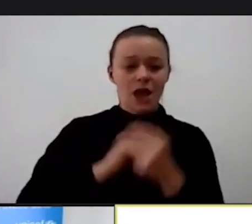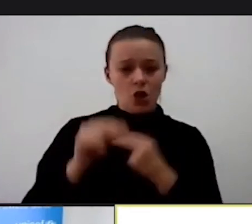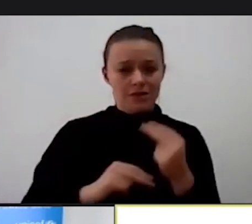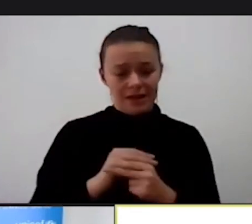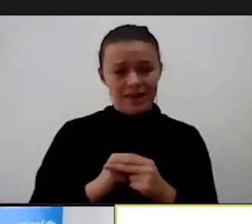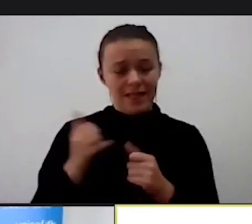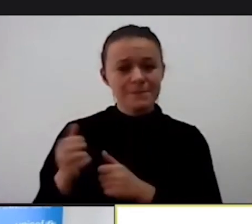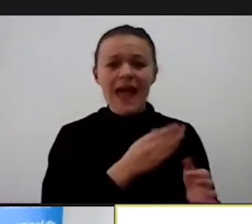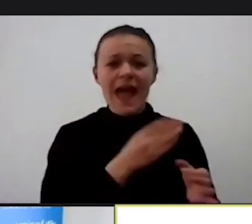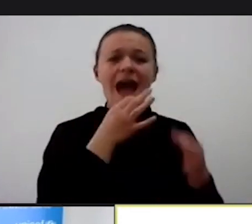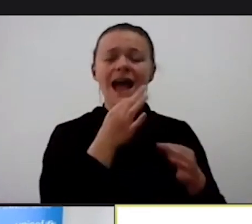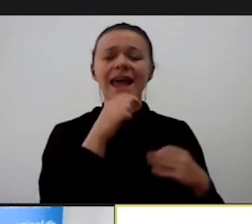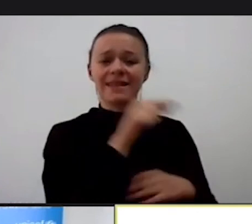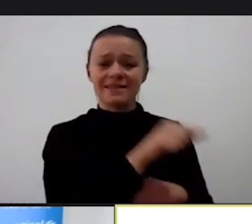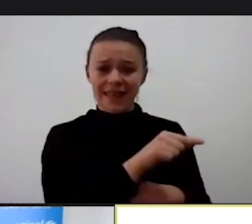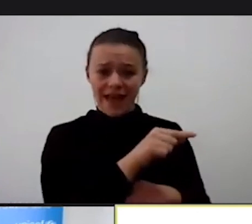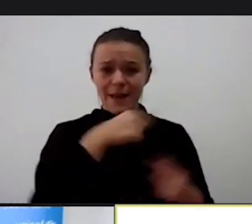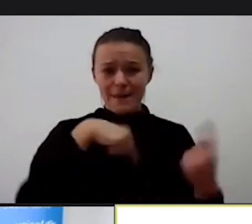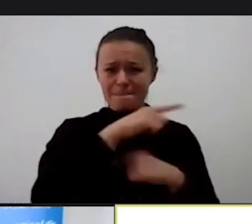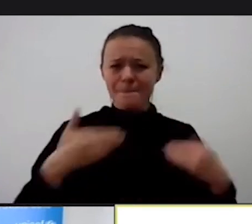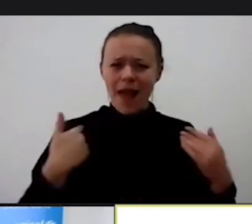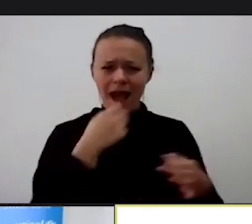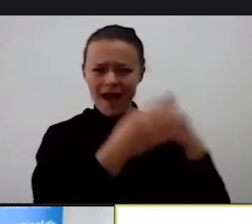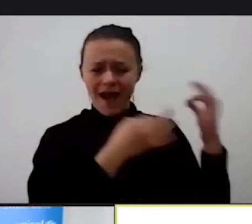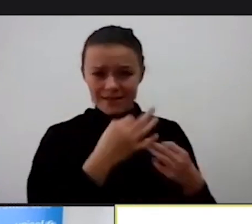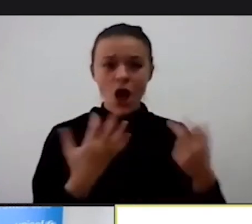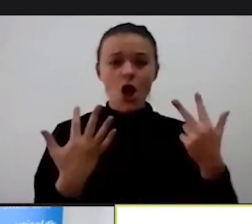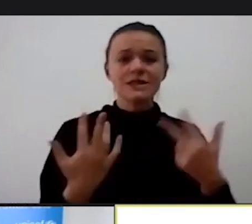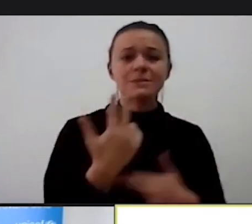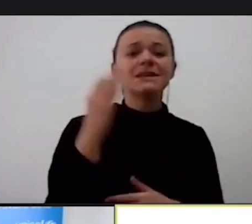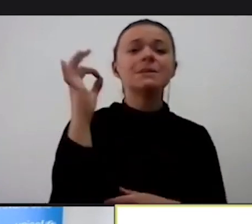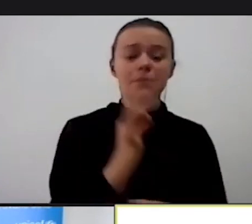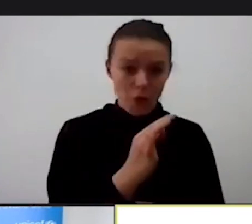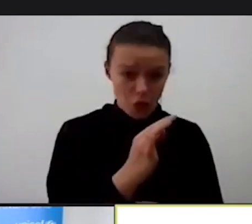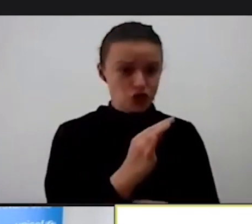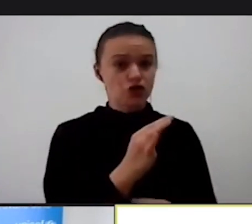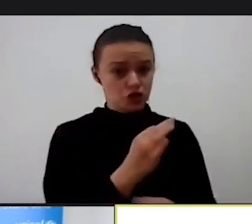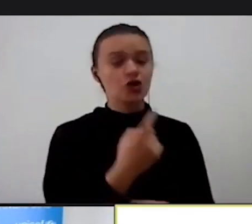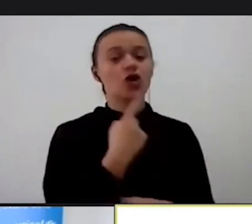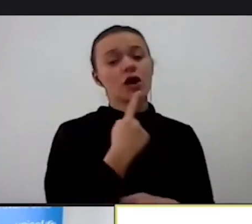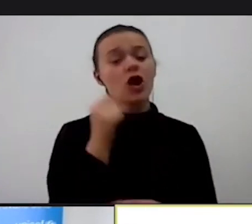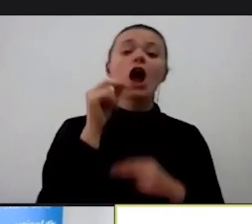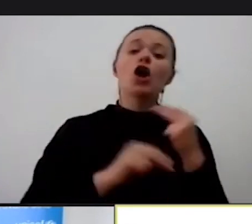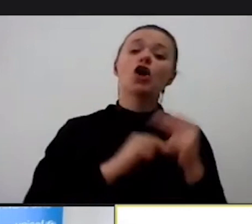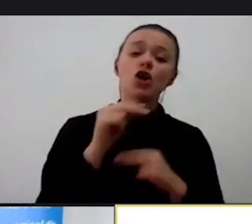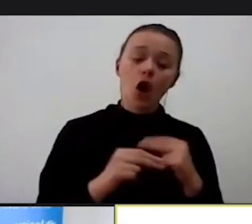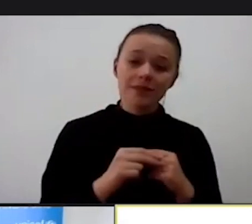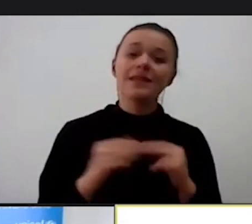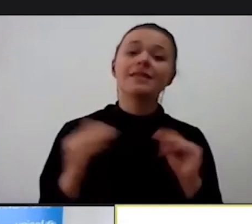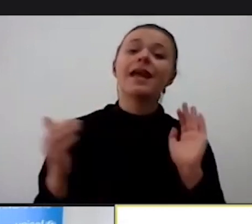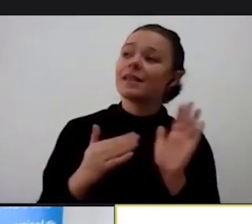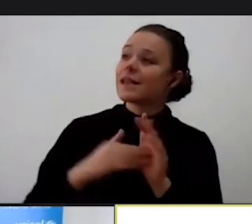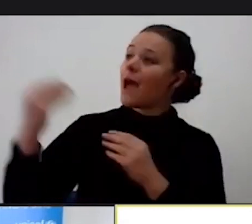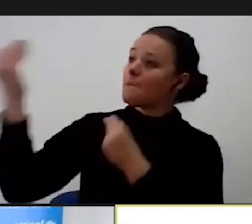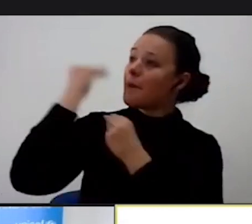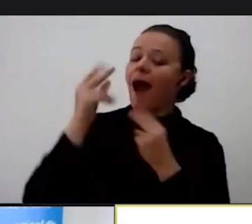83% istih onih mladih kaže da roditelji, odnosno staratelji, treba da uče o vaspitanju dece.